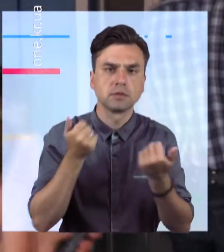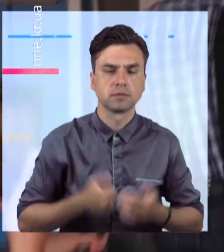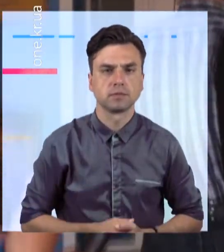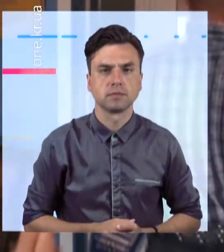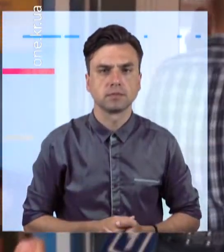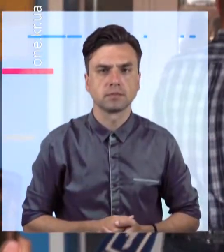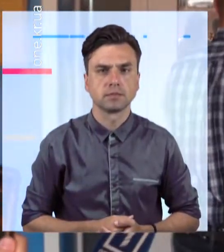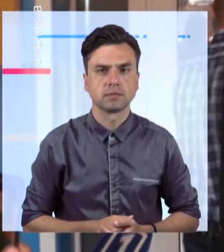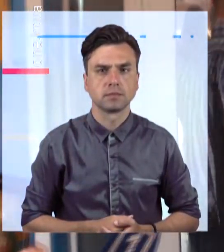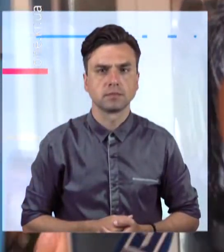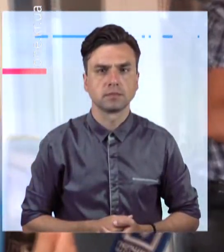вас?